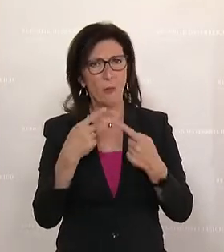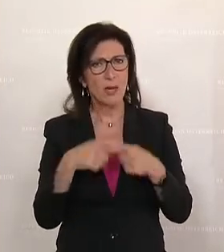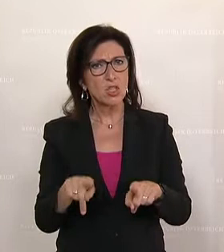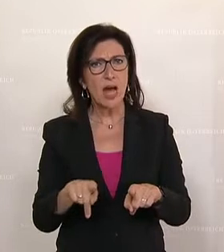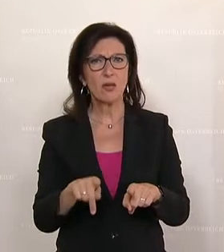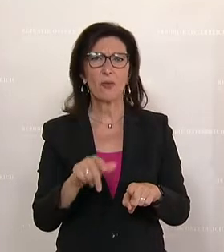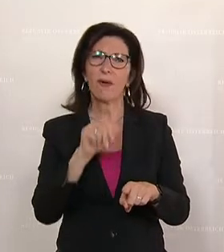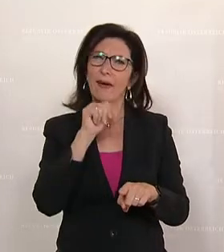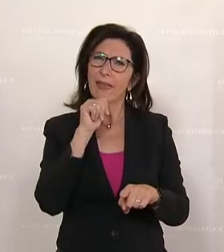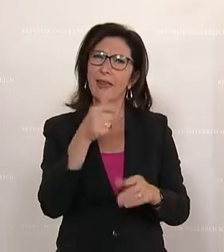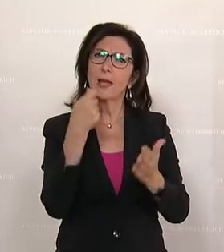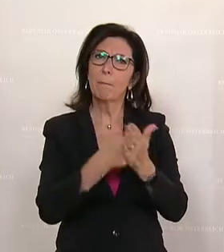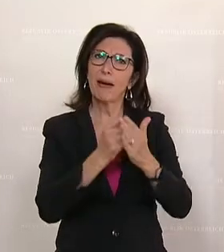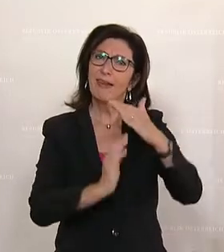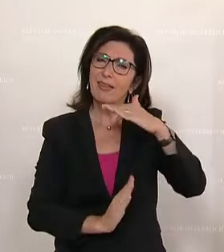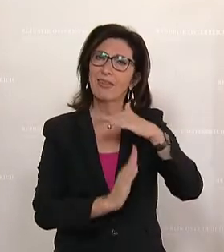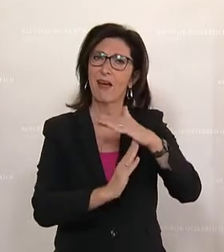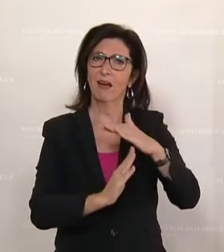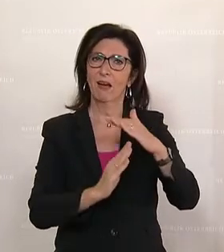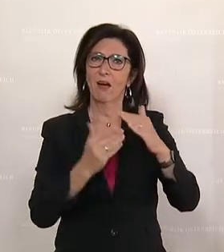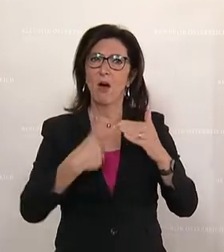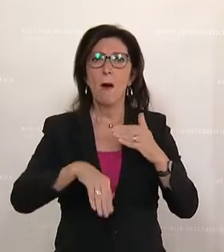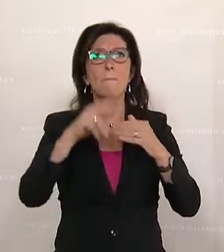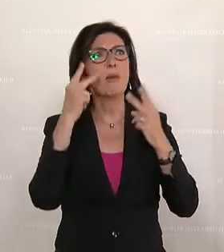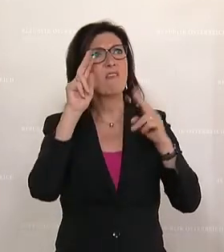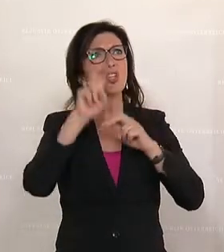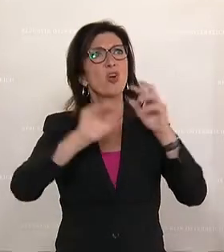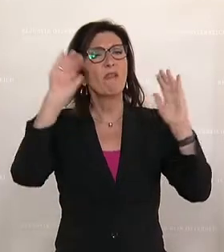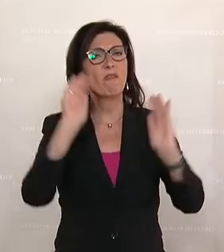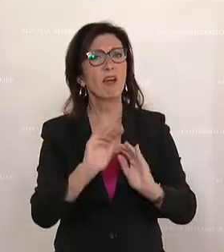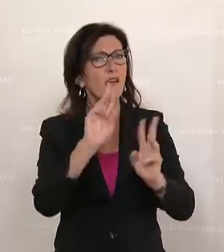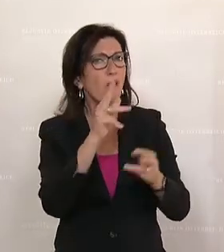mit Preisobergrenzen und mit Mehrwertsteuerabsenkungen zu arbeiten?